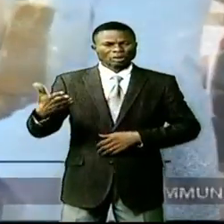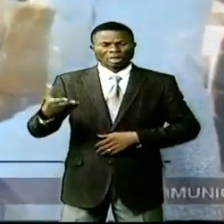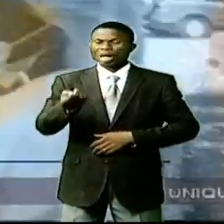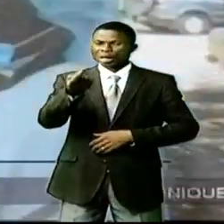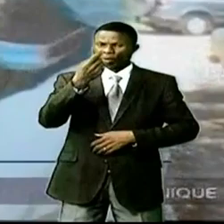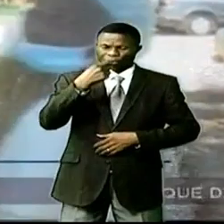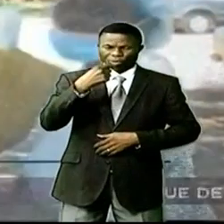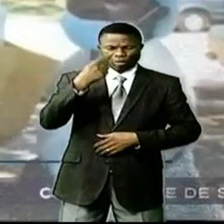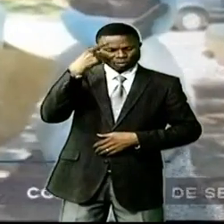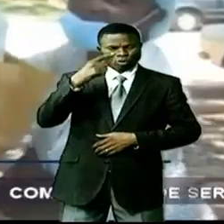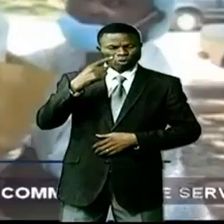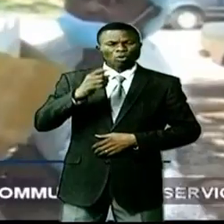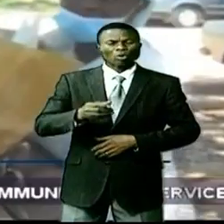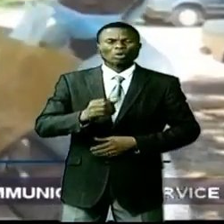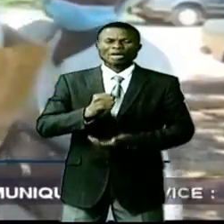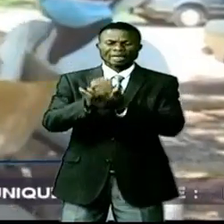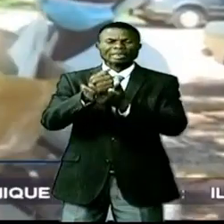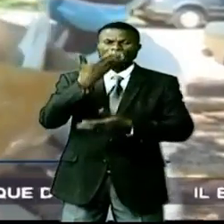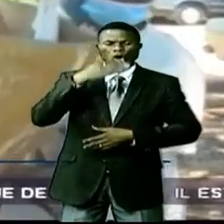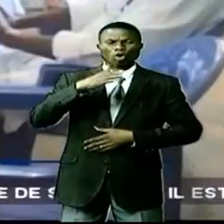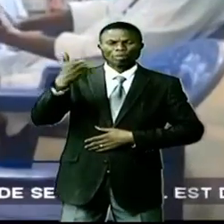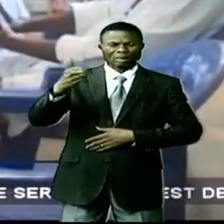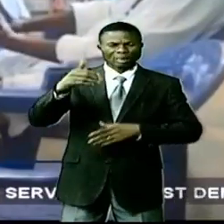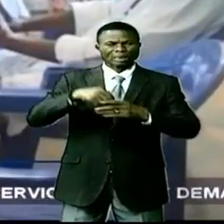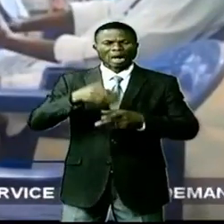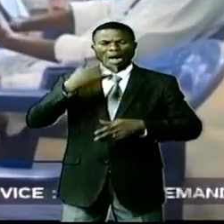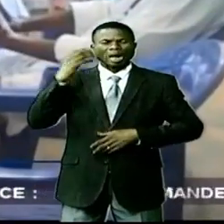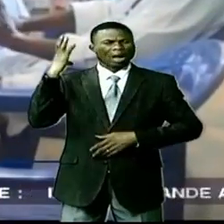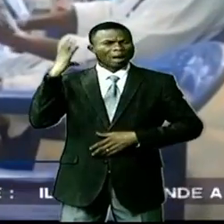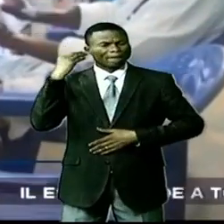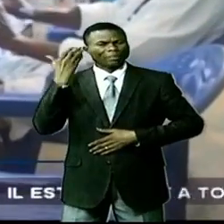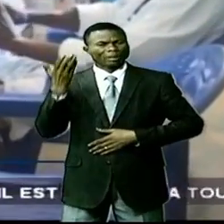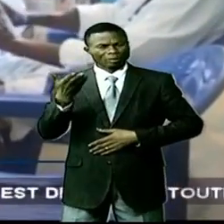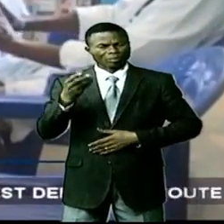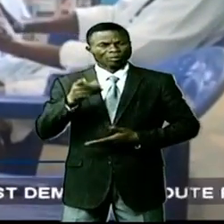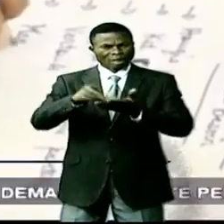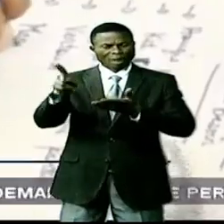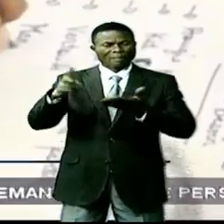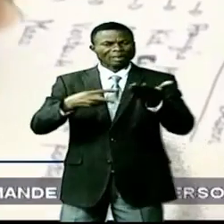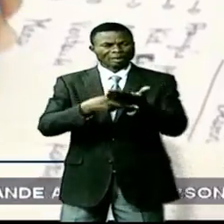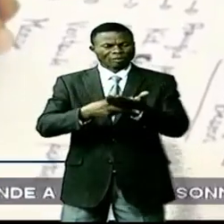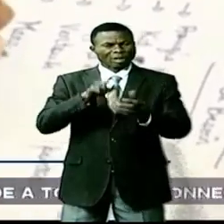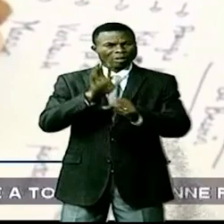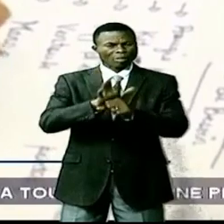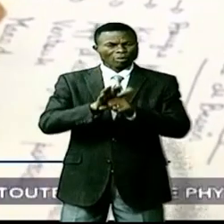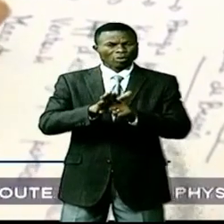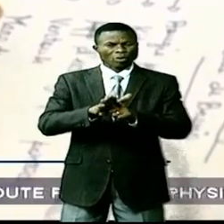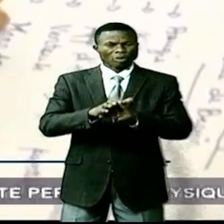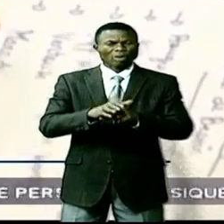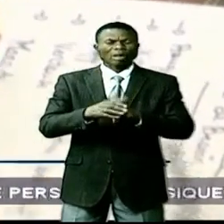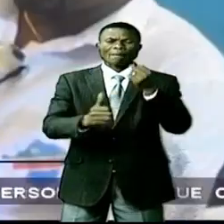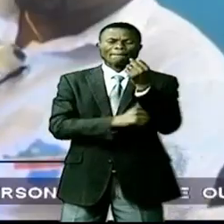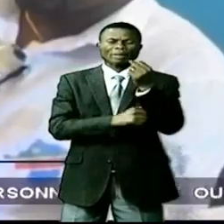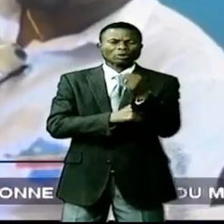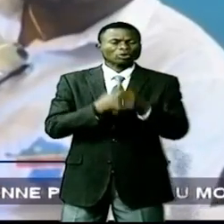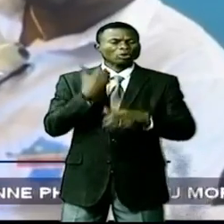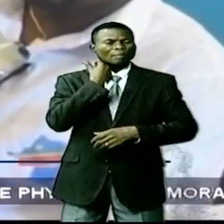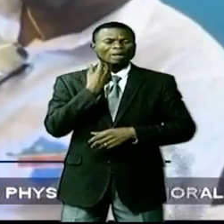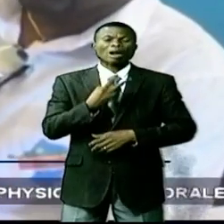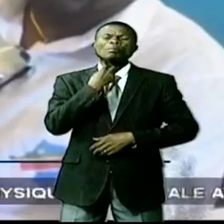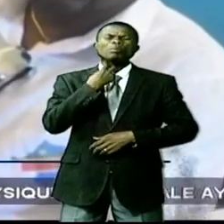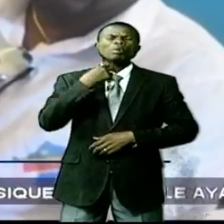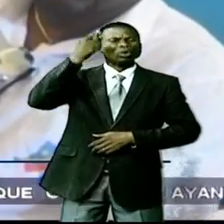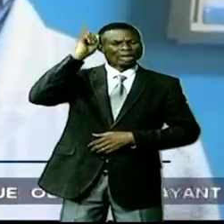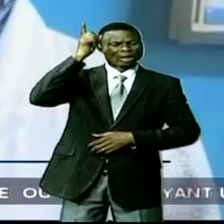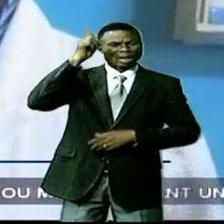médicaments pour soulager tant soit peu les malades. Il a également payé la facture non soldée des malades internés depuis